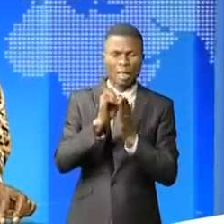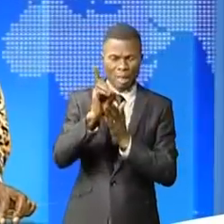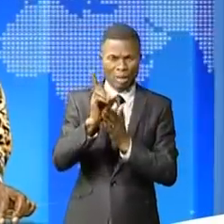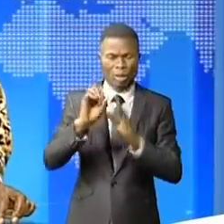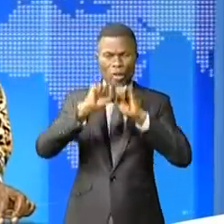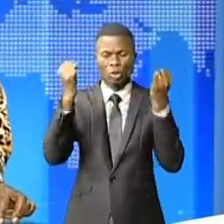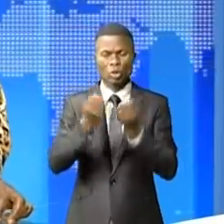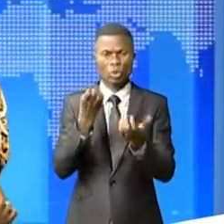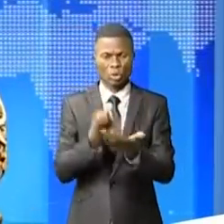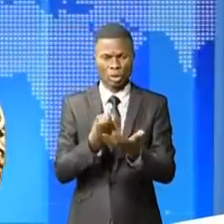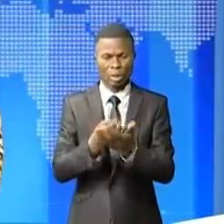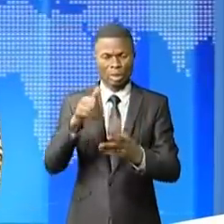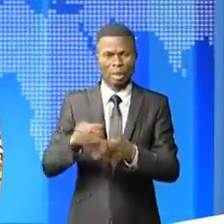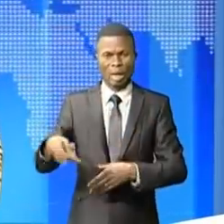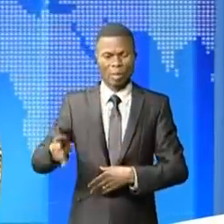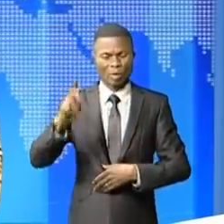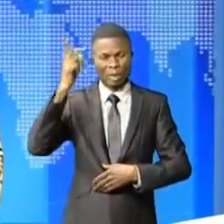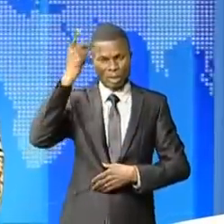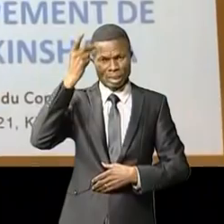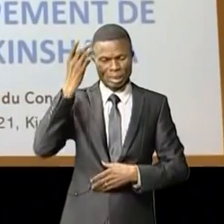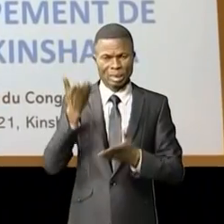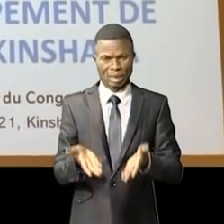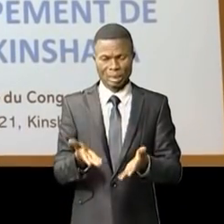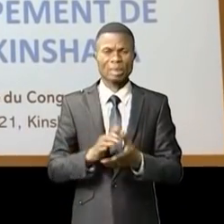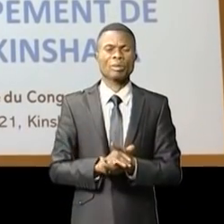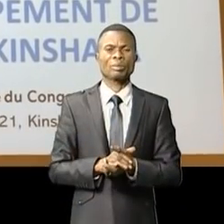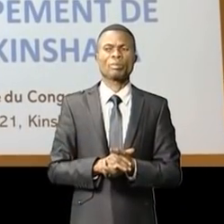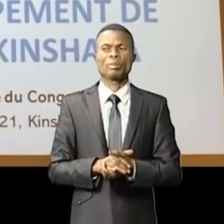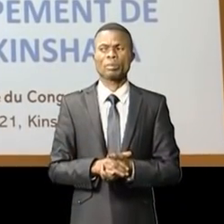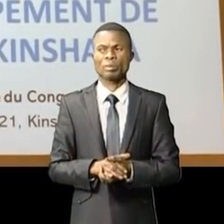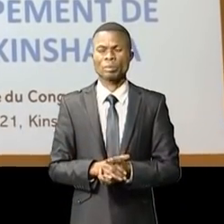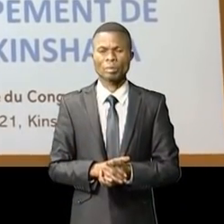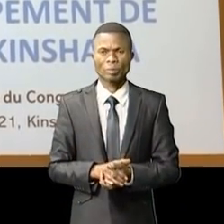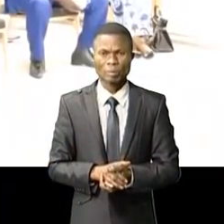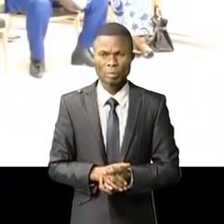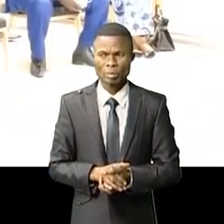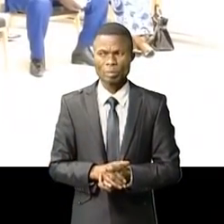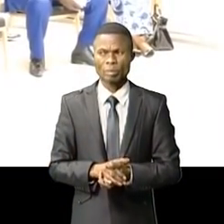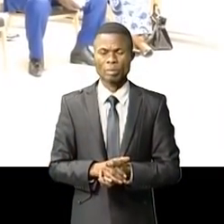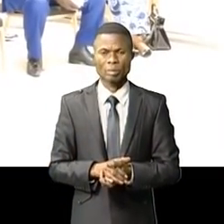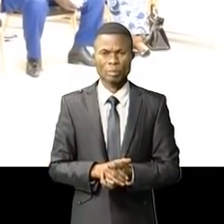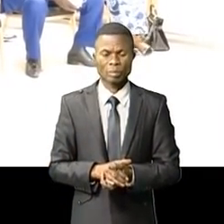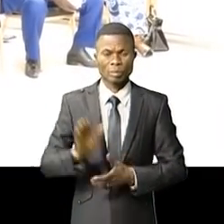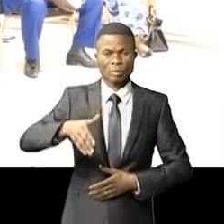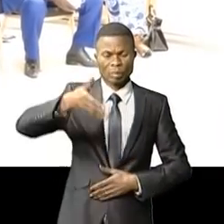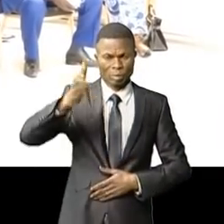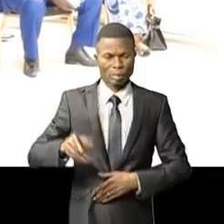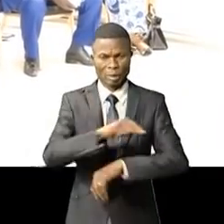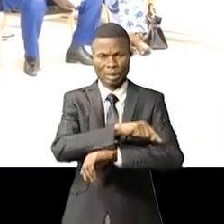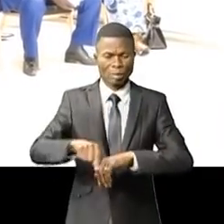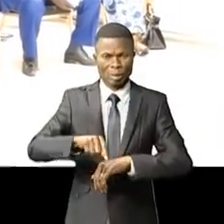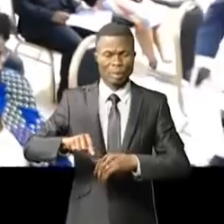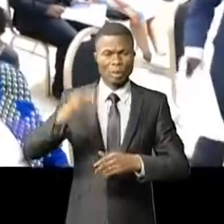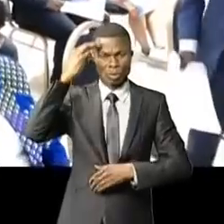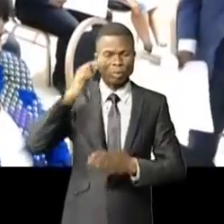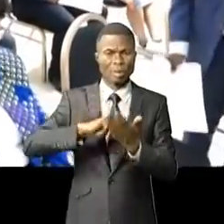socio-économique de Kinshasa. En moins de deux mois ou presque les experts du ministère du plan